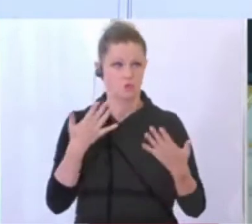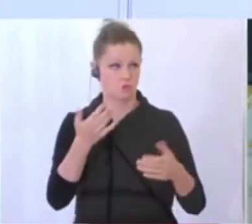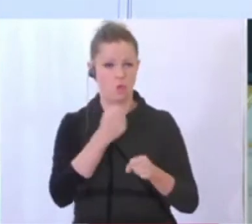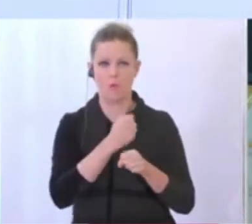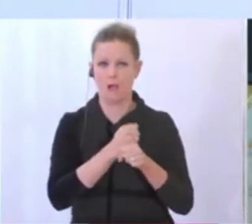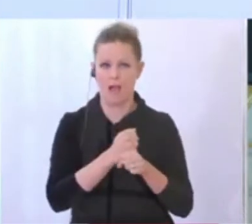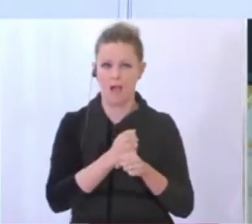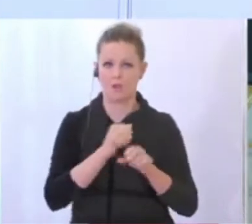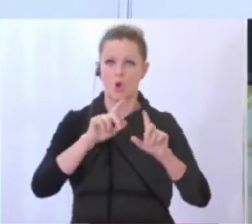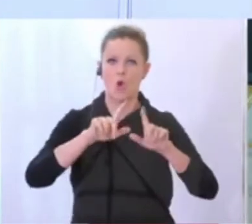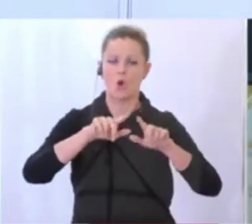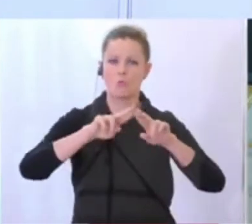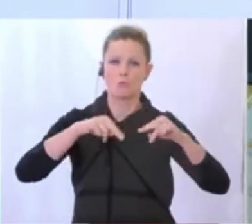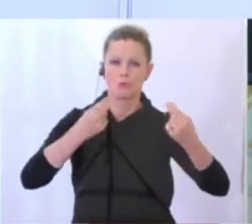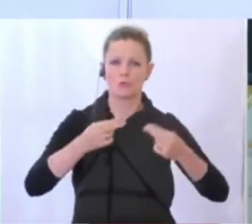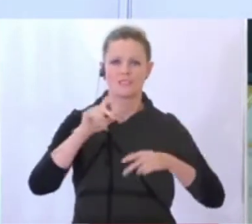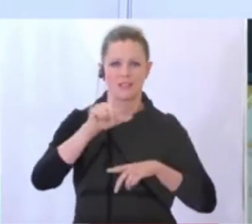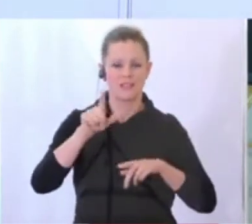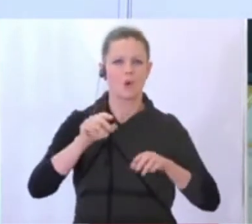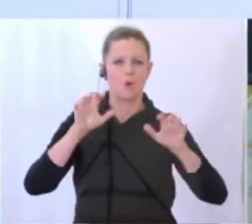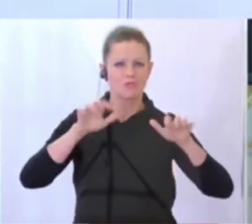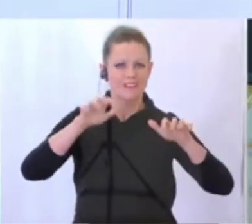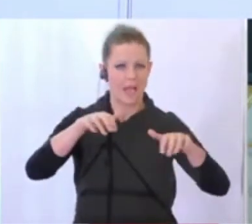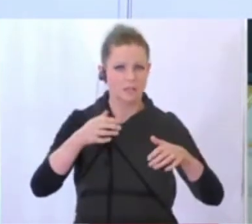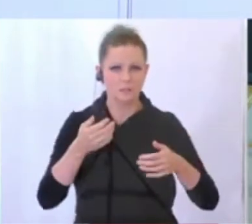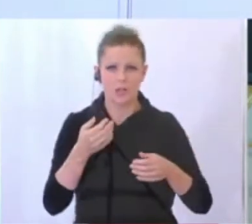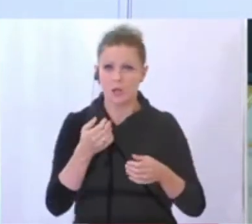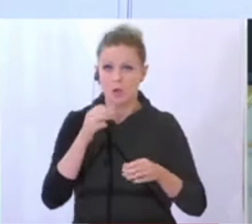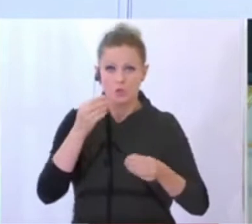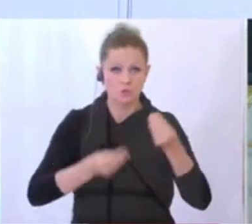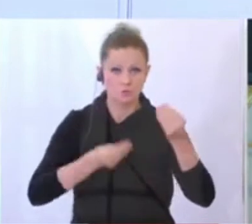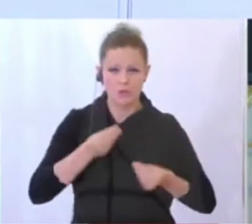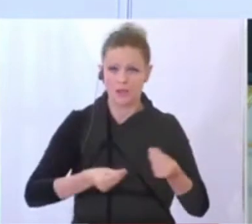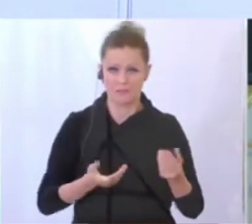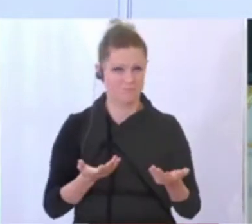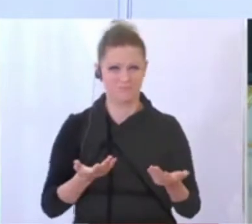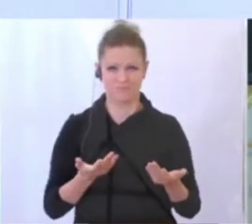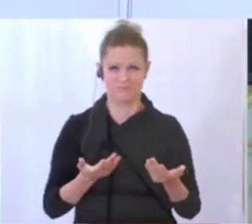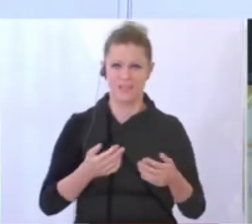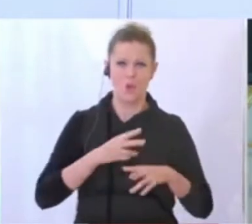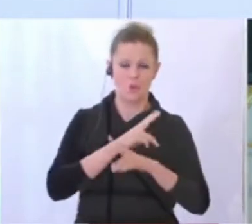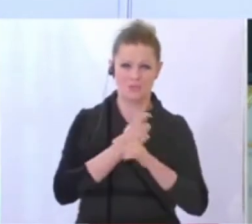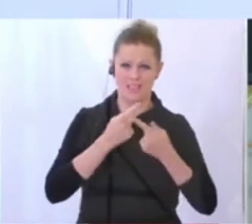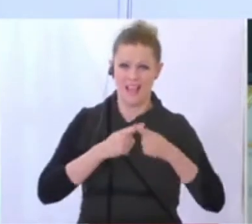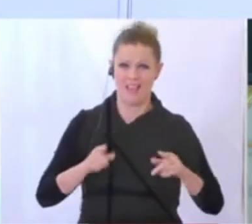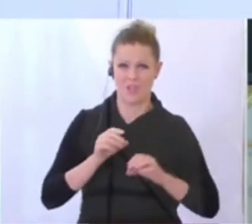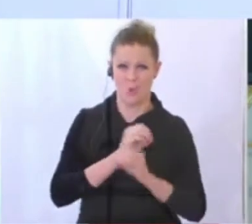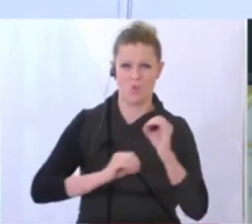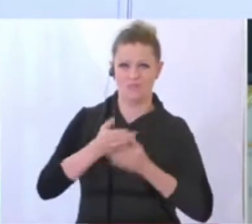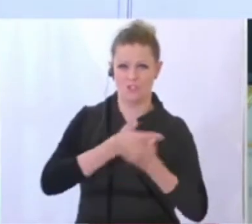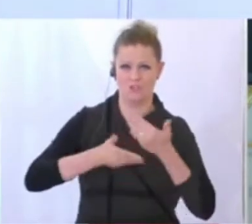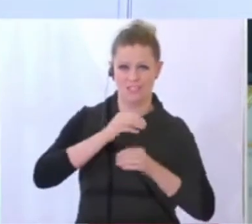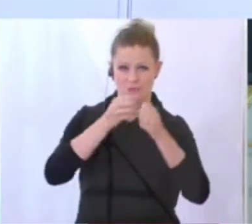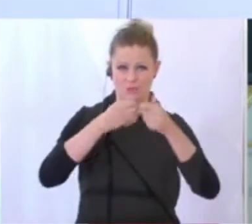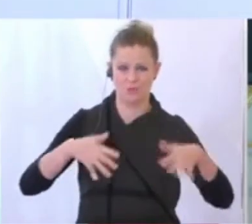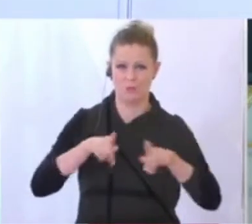macht, mit Bundesliga und Geisterspielen können wir auch. Erstens hat der österreichische Fußball eine völlig andere ökonomische Struktur. Das ist das eine. Aber zweitens